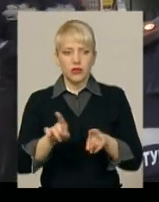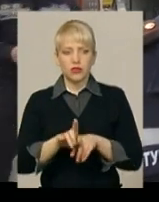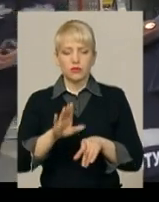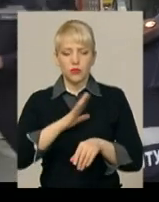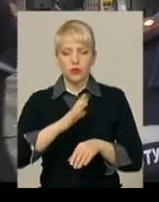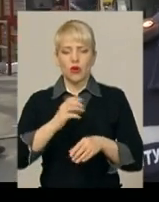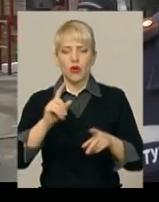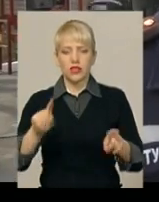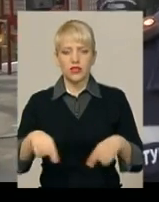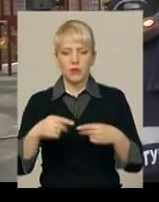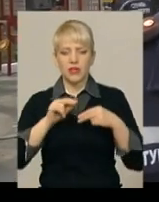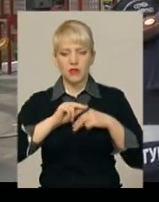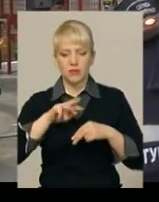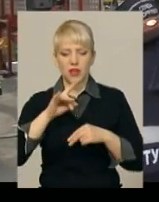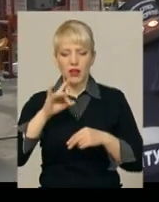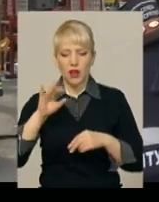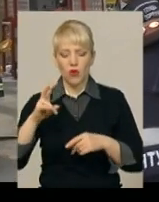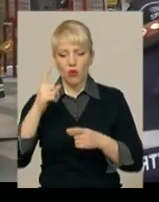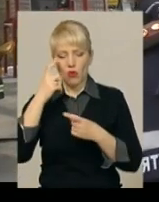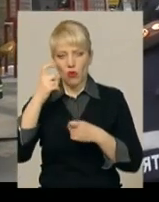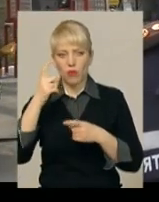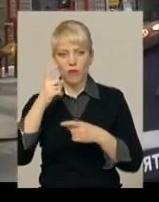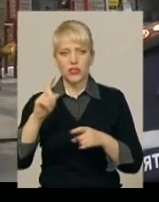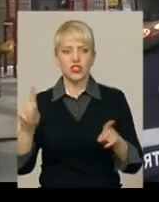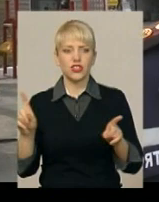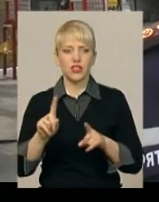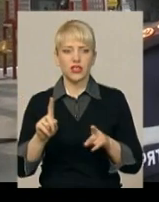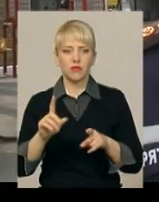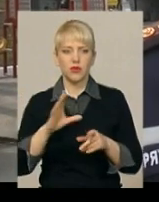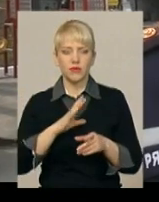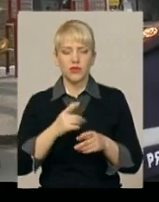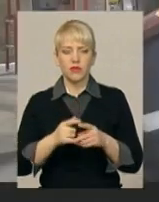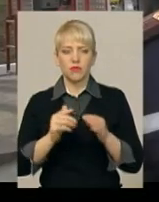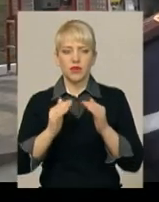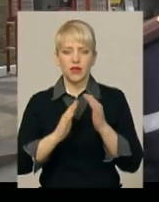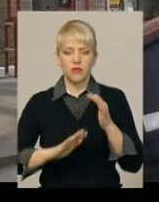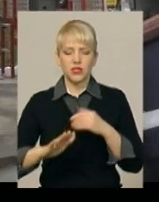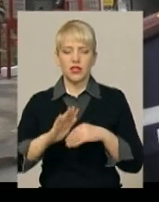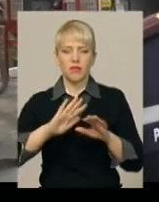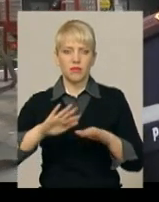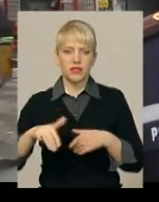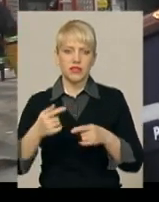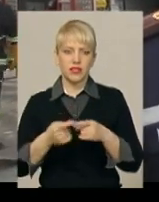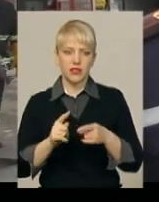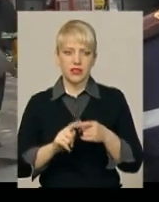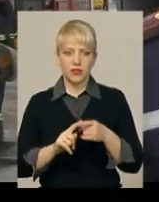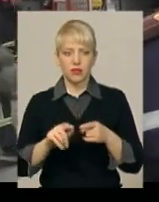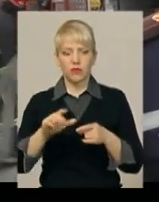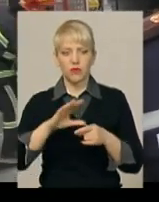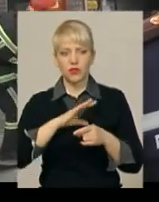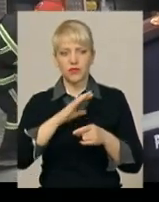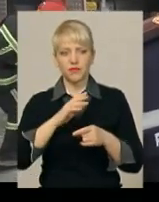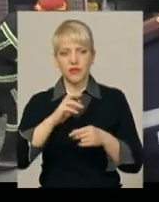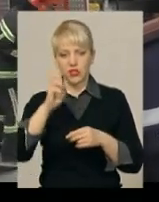оповіщення, безпосередньо всього особового складу, який знаходиться в даному приміщенні, проведено евакуацію. Після чого прибули під розділ Держслужби